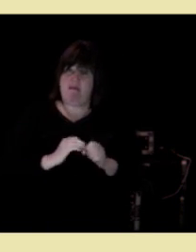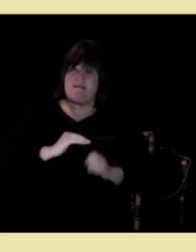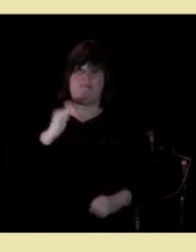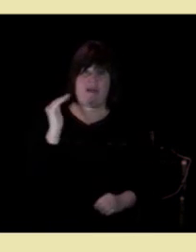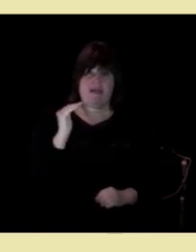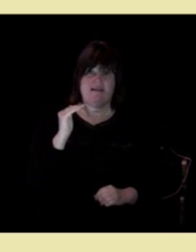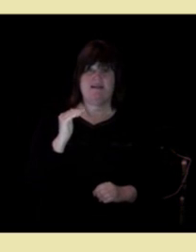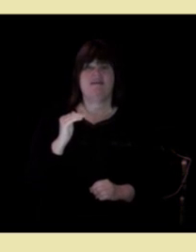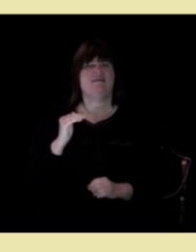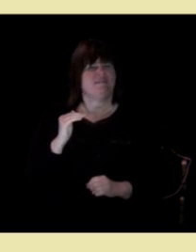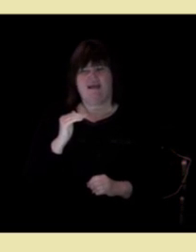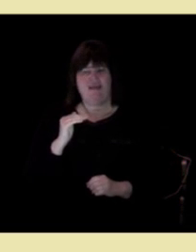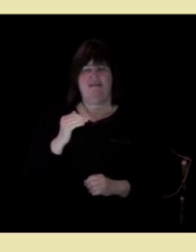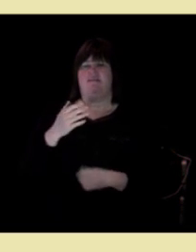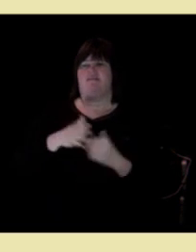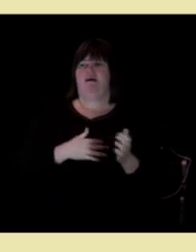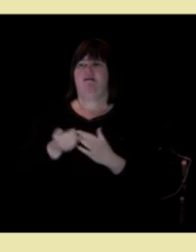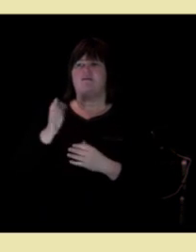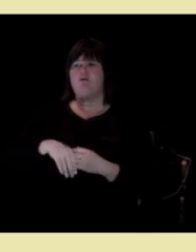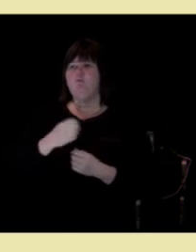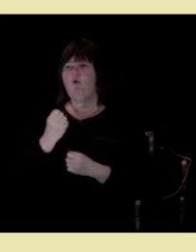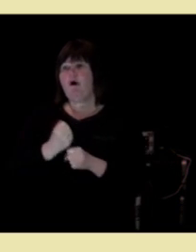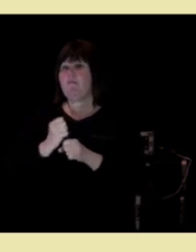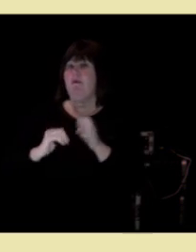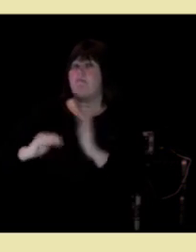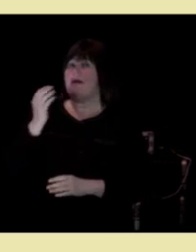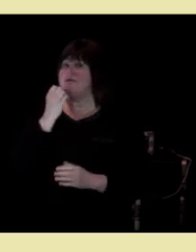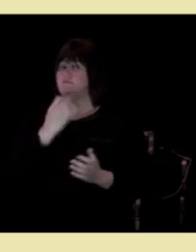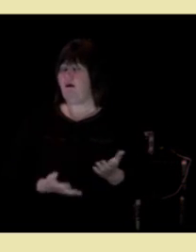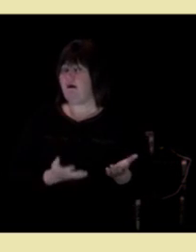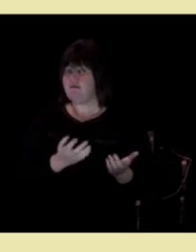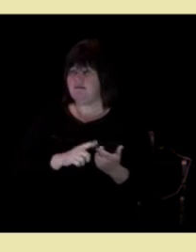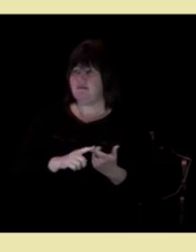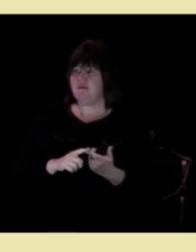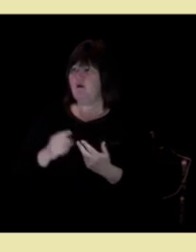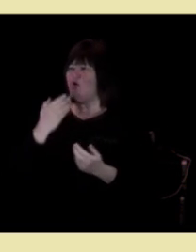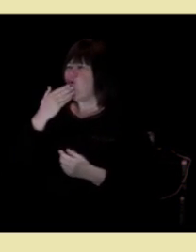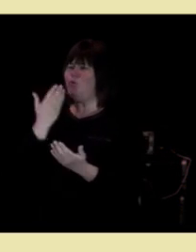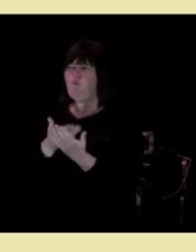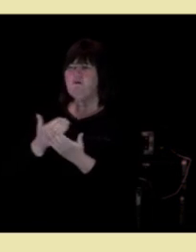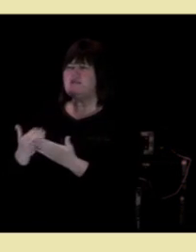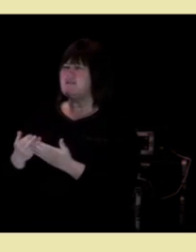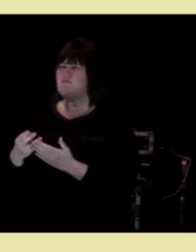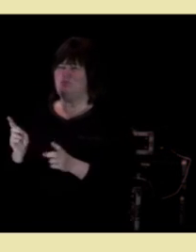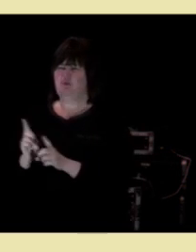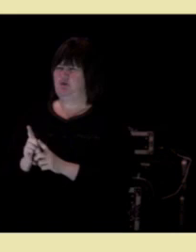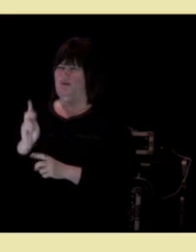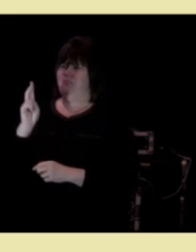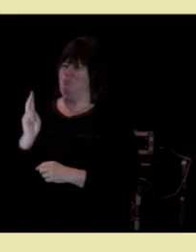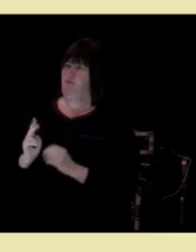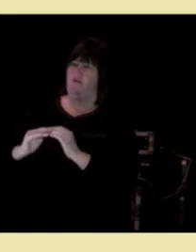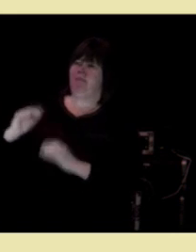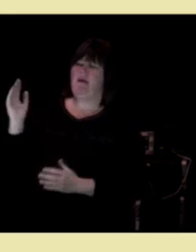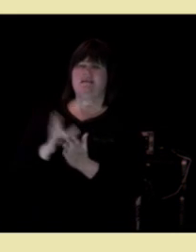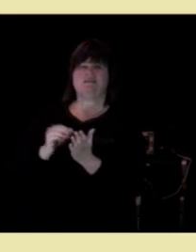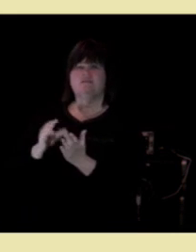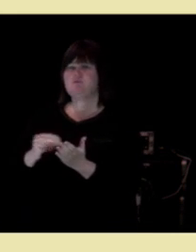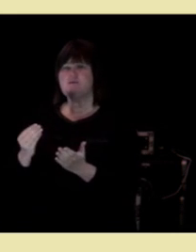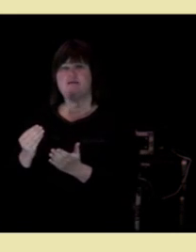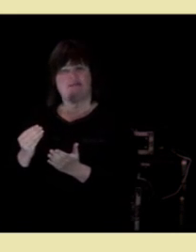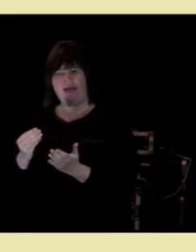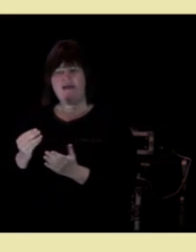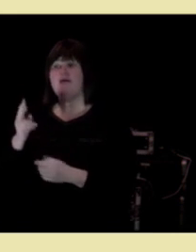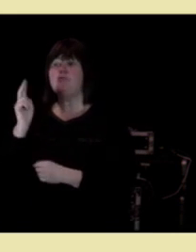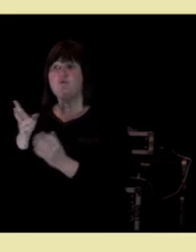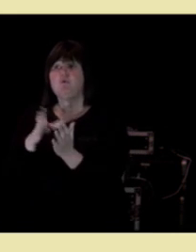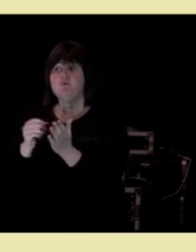arbeide smartere. Men jeg vet at gode tjenester ikke nødvendigvis handler om å bruke mer ressurser men å bruke de ressursene vi